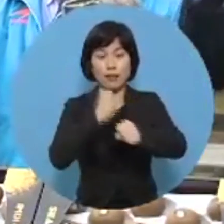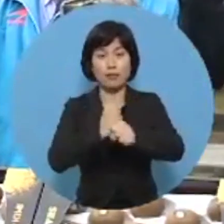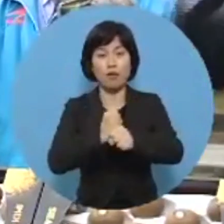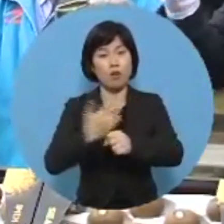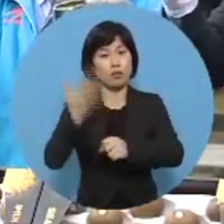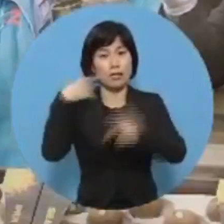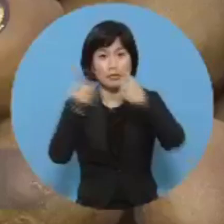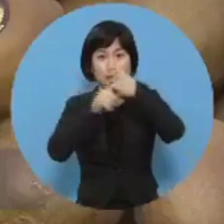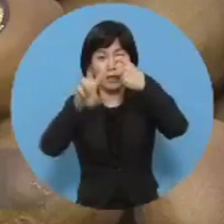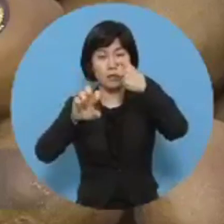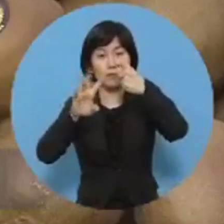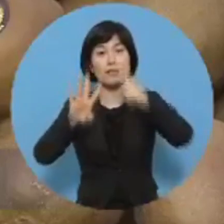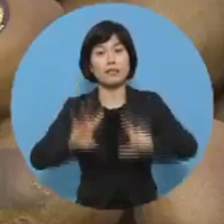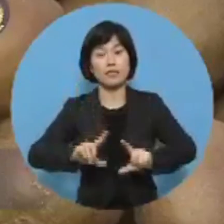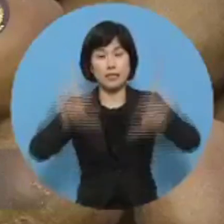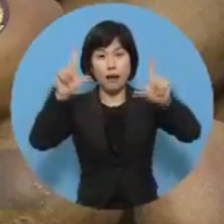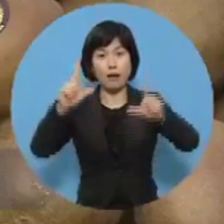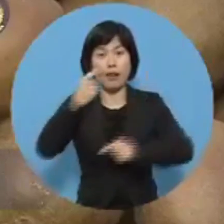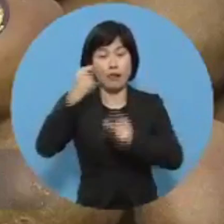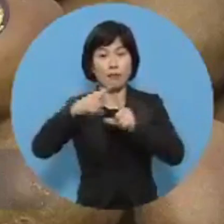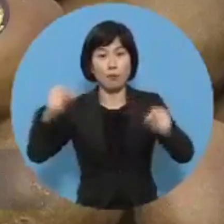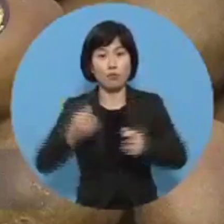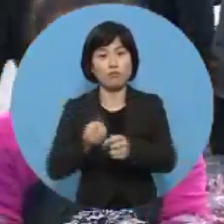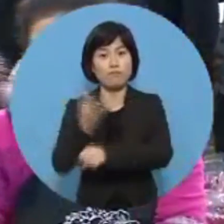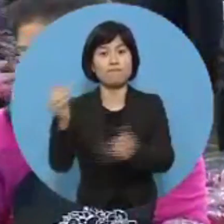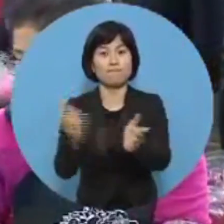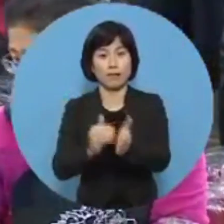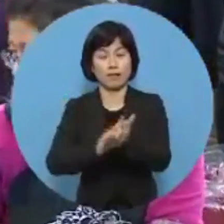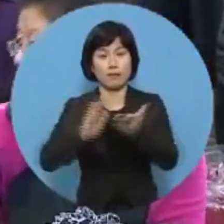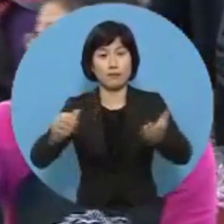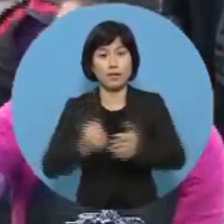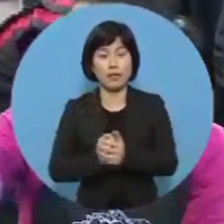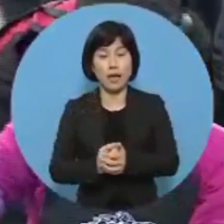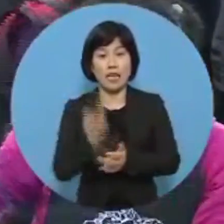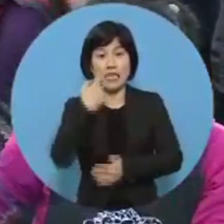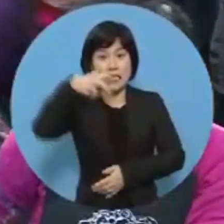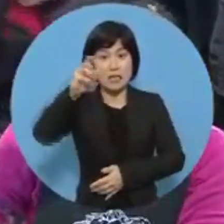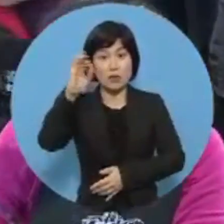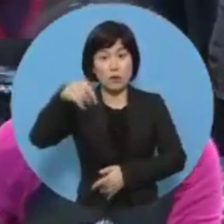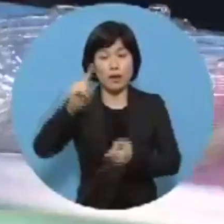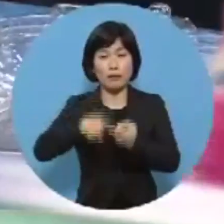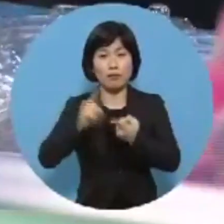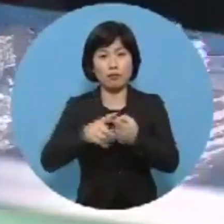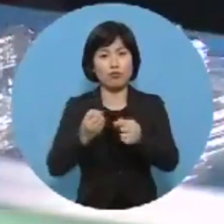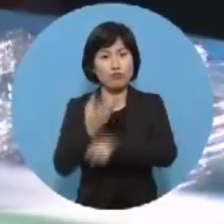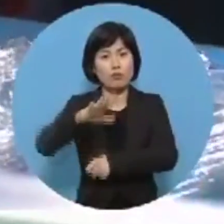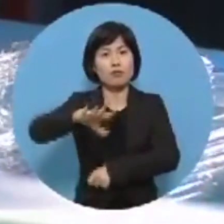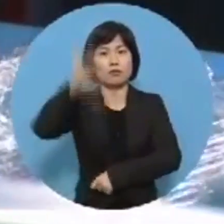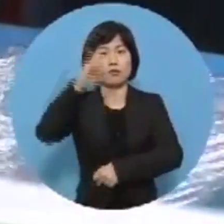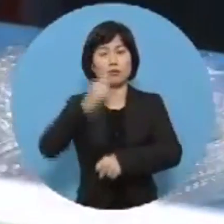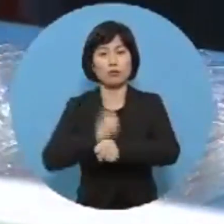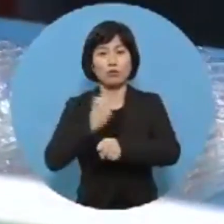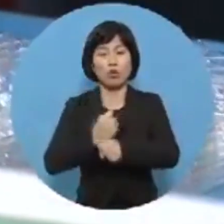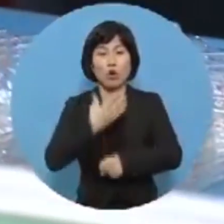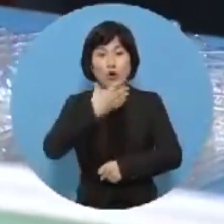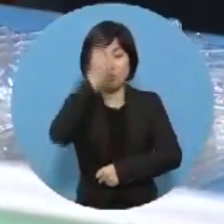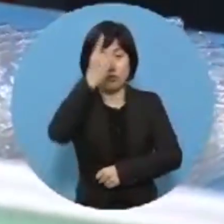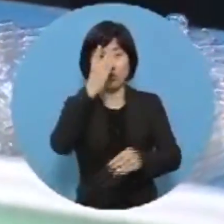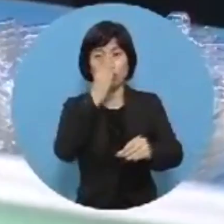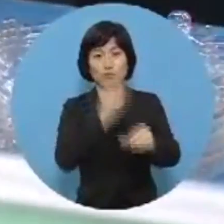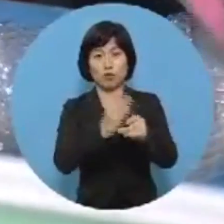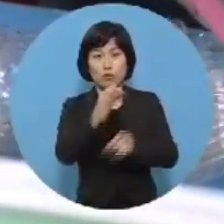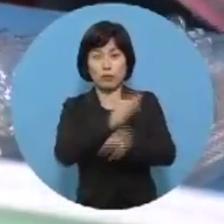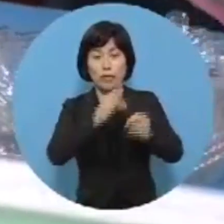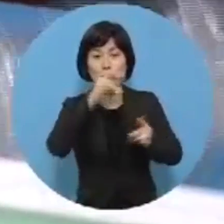일본으로 10톤이 수출됐습니다. 해금 골드키의 수출은 이번이 처음으로 순천 거점 산지 유통센터를 통해